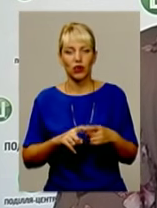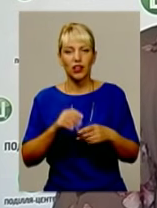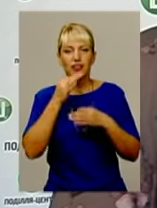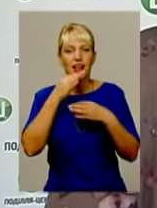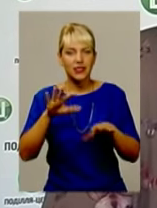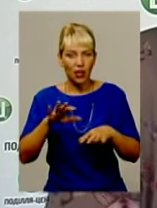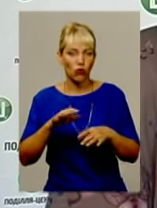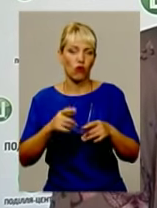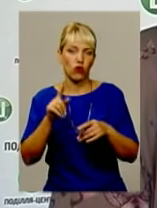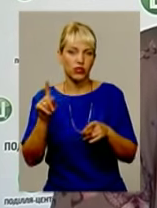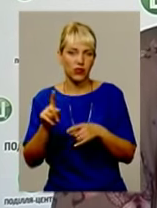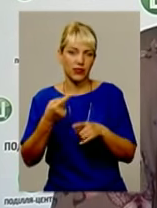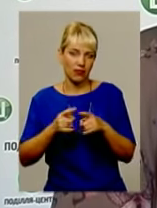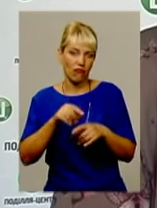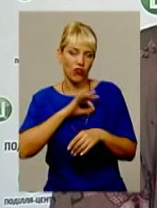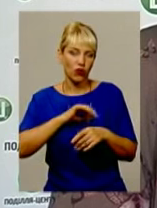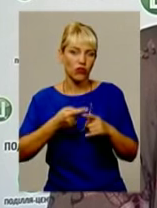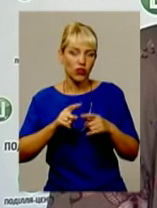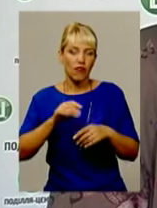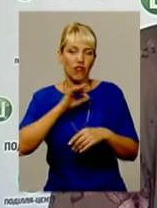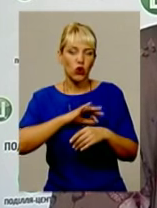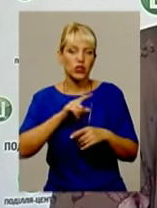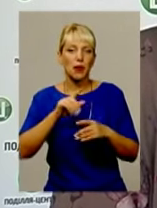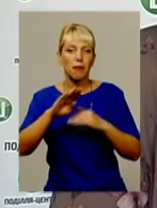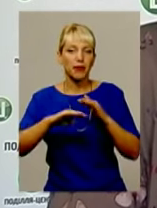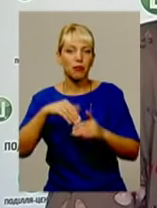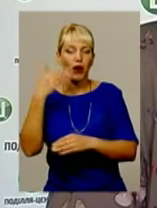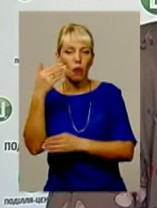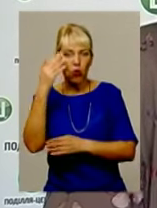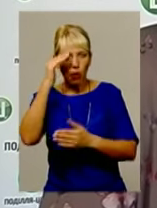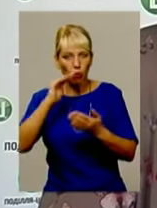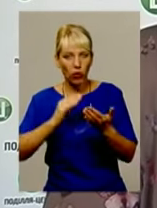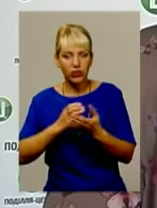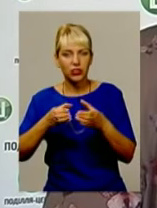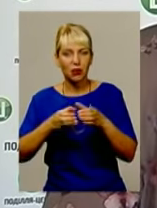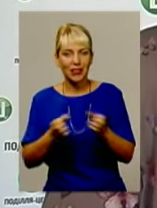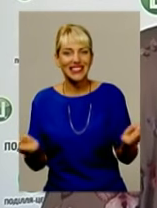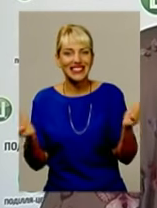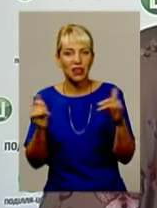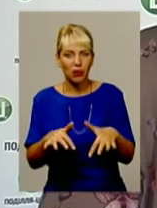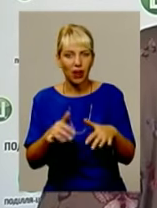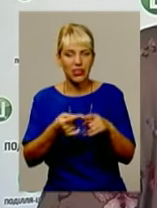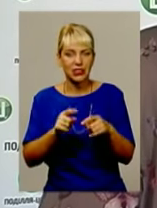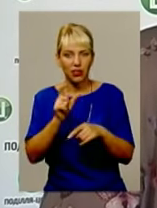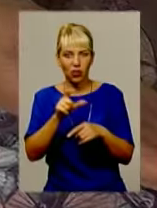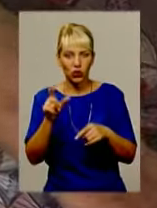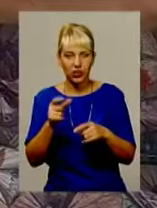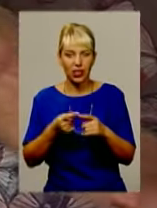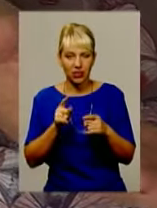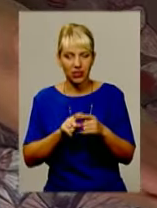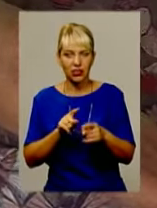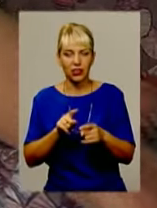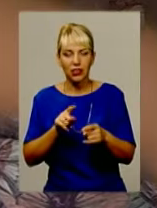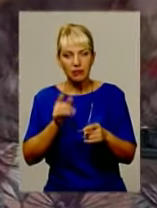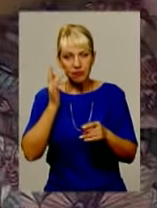використали. Вони під прапорами політичних партій зібрали ці групи людей. Вони їх налаштували відповідним чином. Вміло